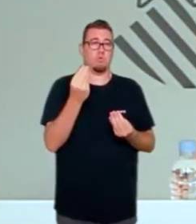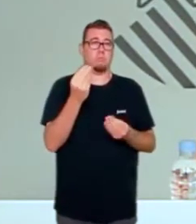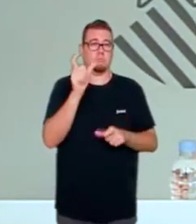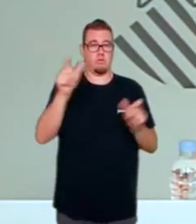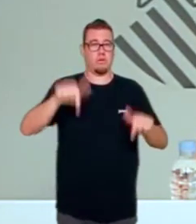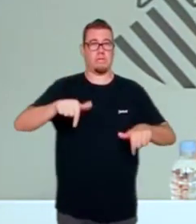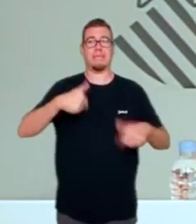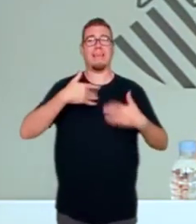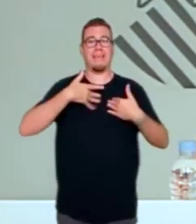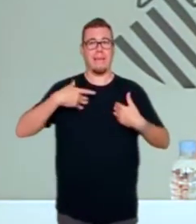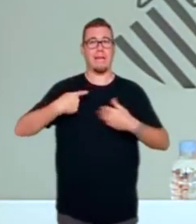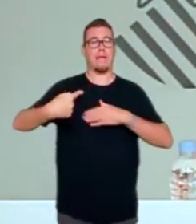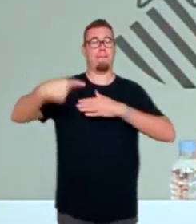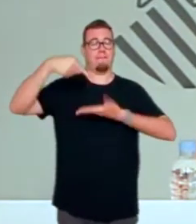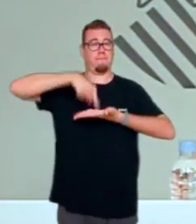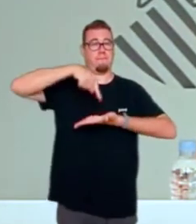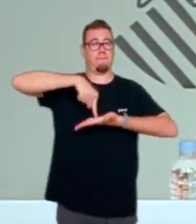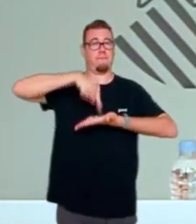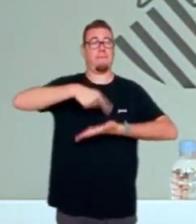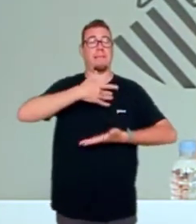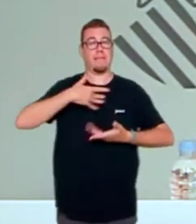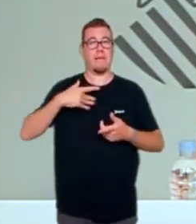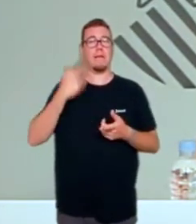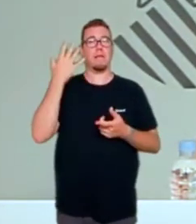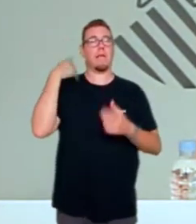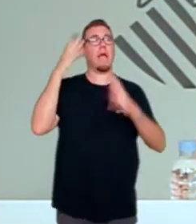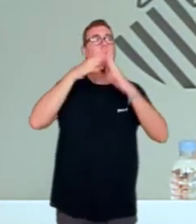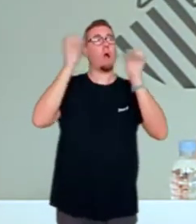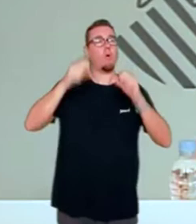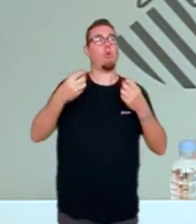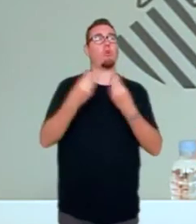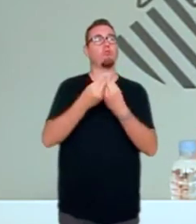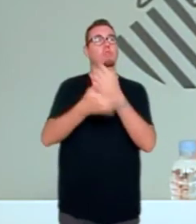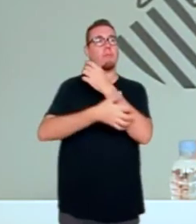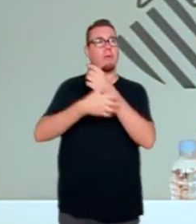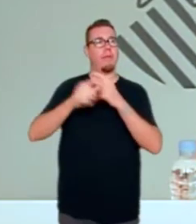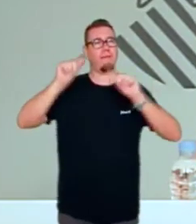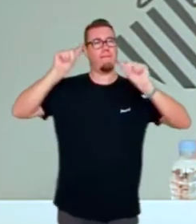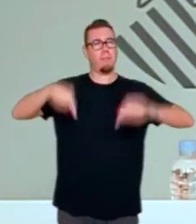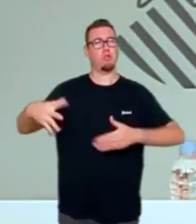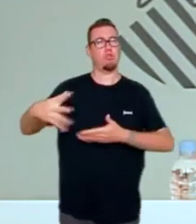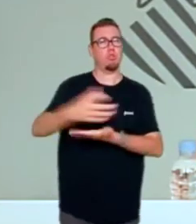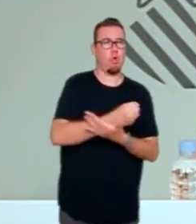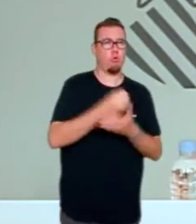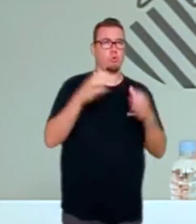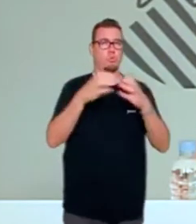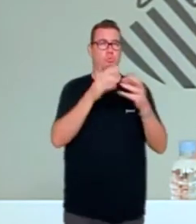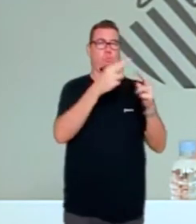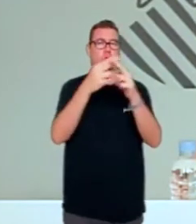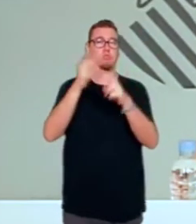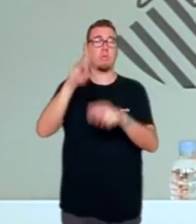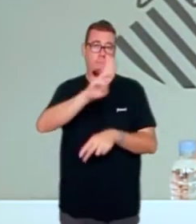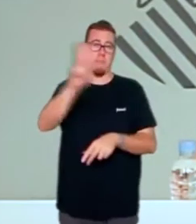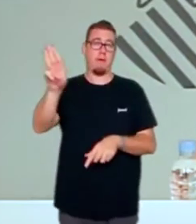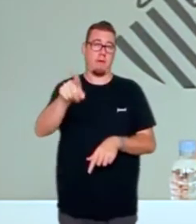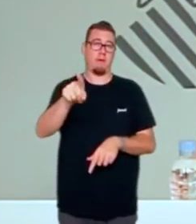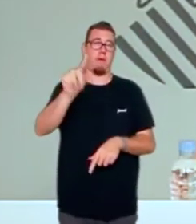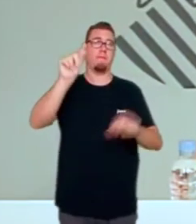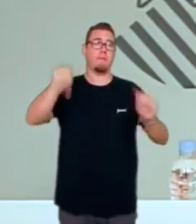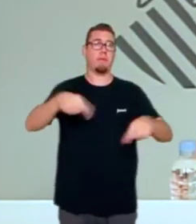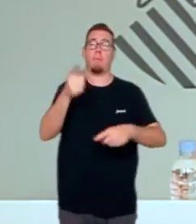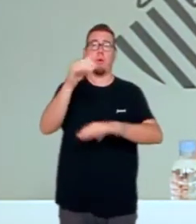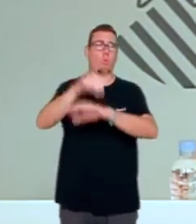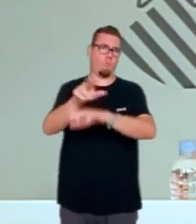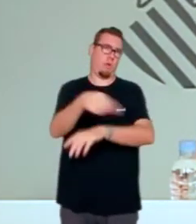exigissin que com a govern complim aquest pacte contra la pobresa, que vayem a firmar tots els partits, també el Partit Popular, el que passa és que el Partit Popular no el va